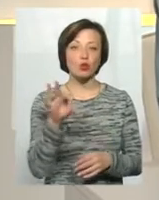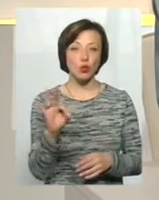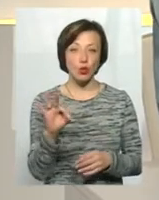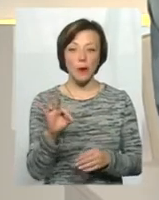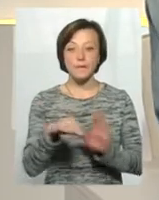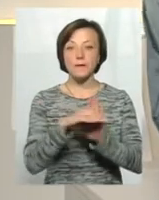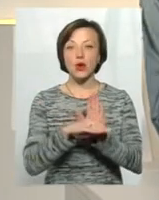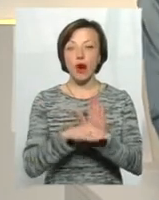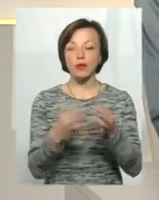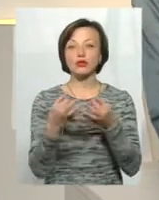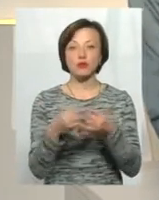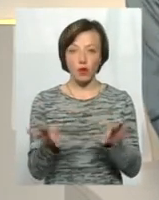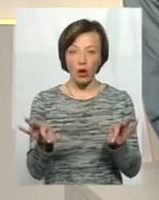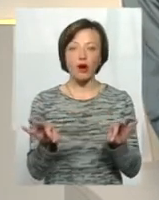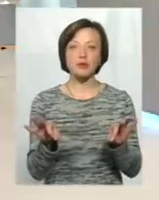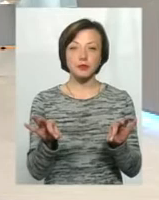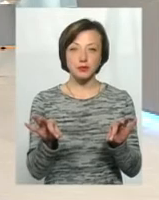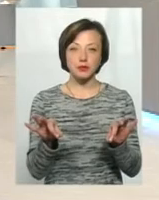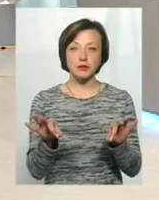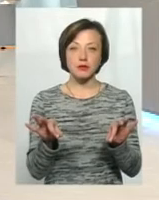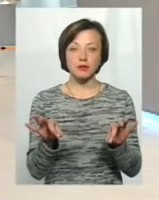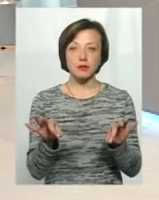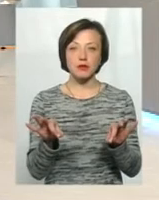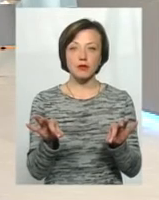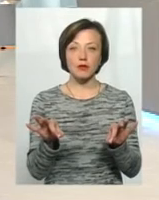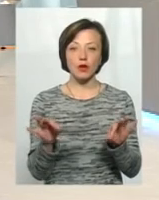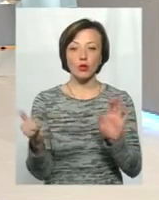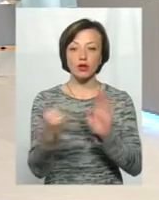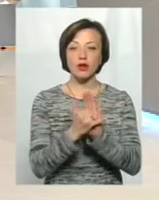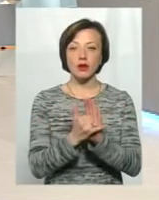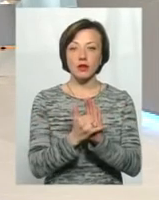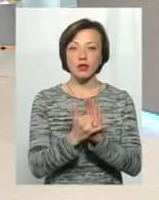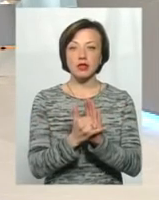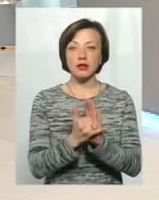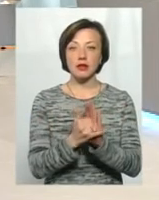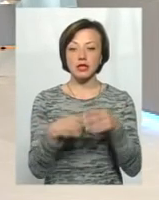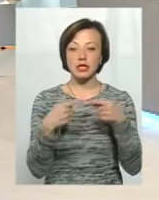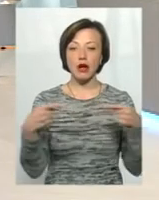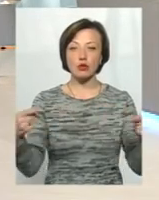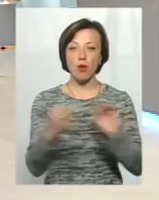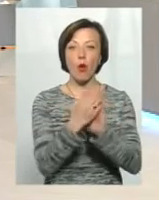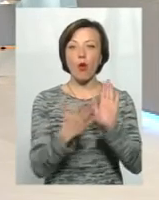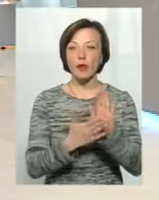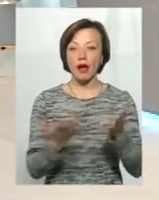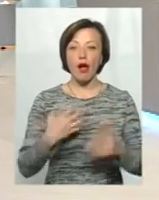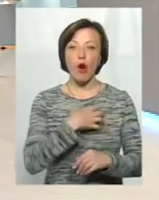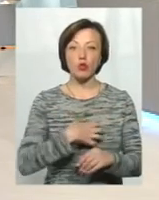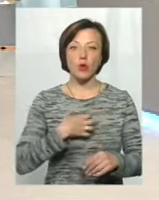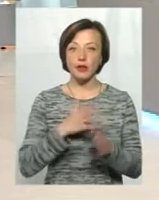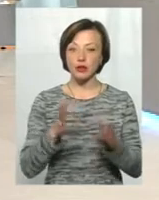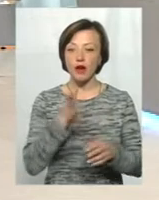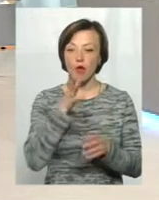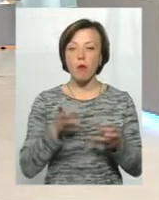програма дозволяє поставити ті самі засоби обліку, які актуальні не лише в